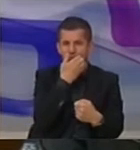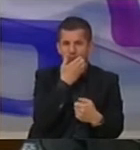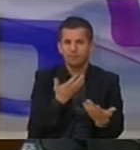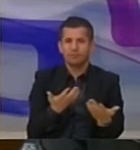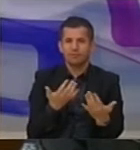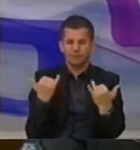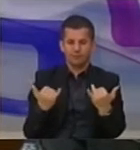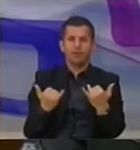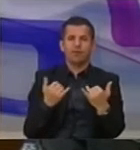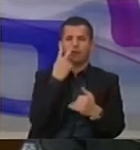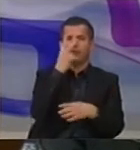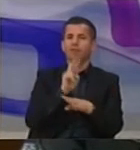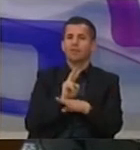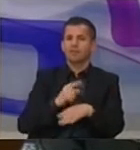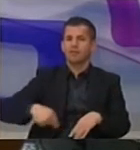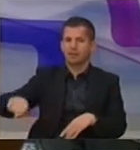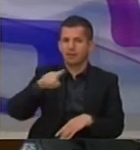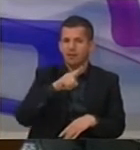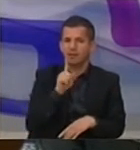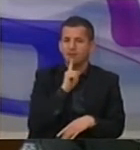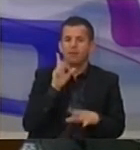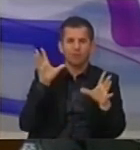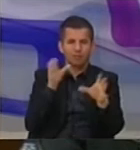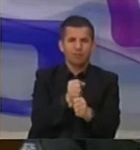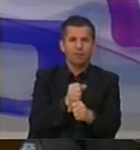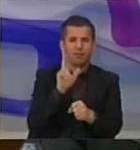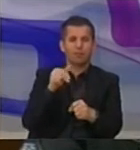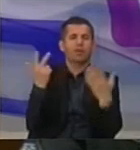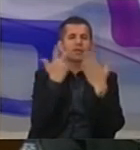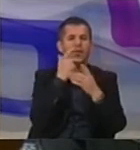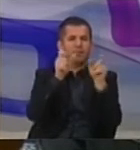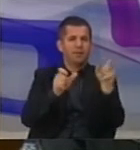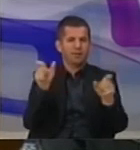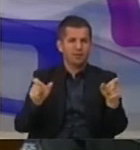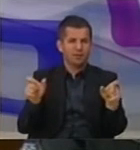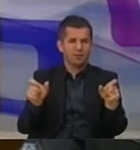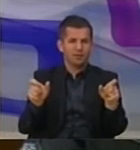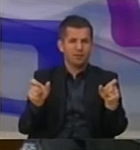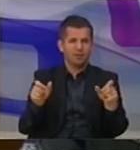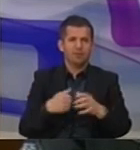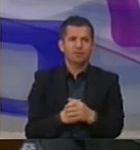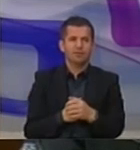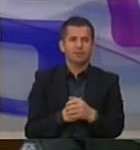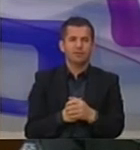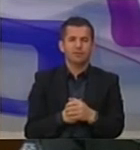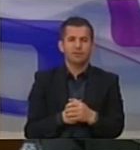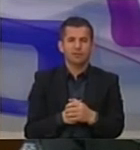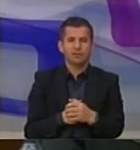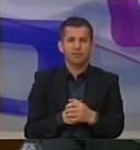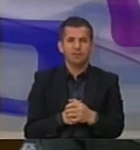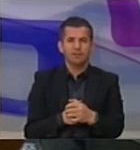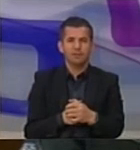tashmove jemi dhe shmitarë që ka dhe në arrestu dhe në të edhe persona për këtë qeshtje.